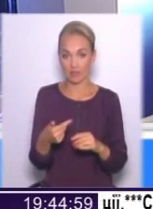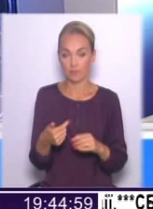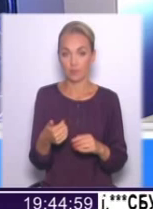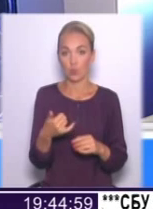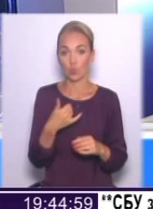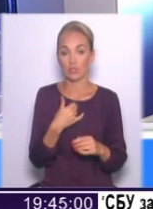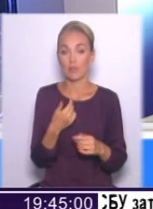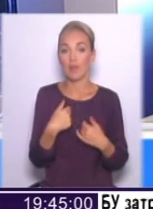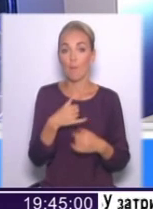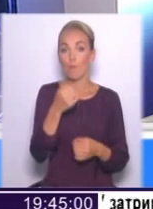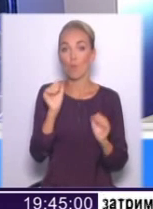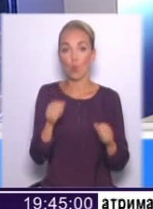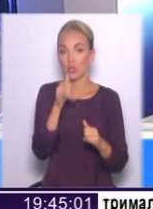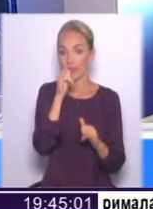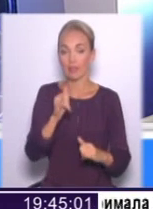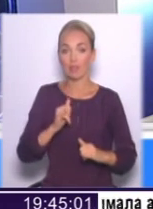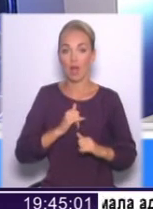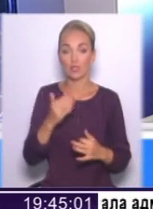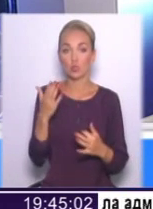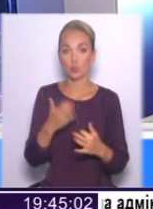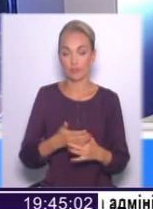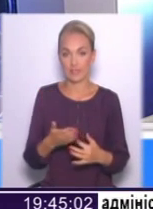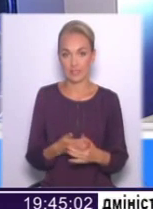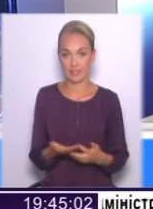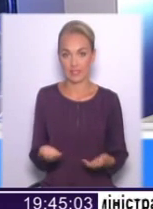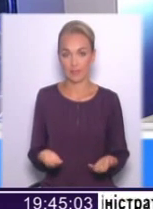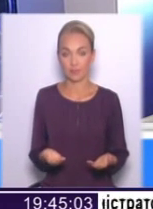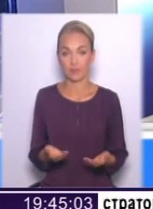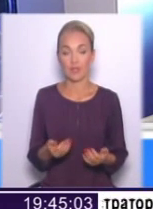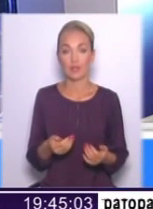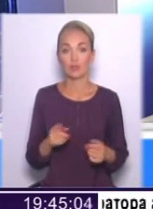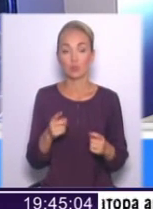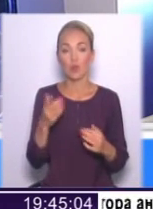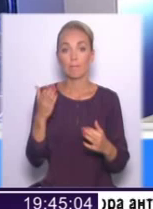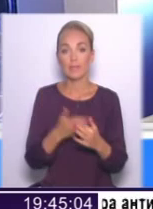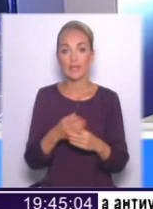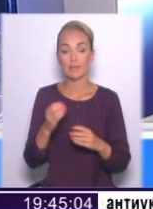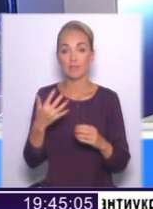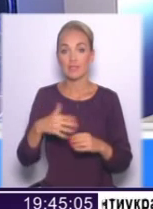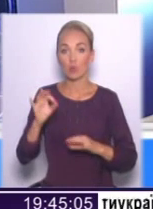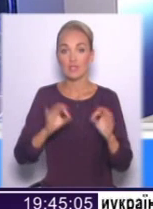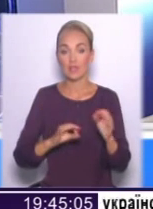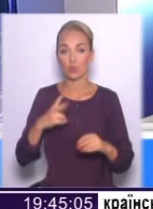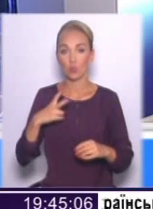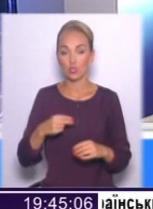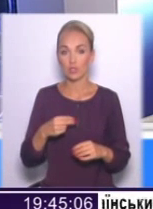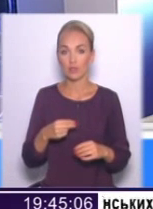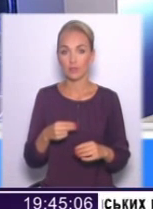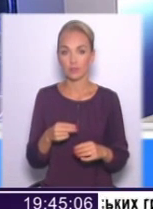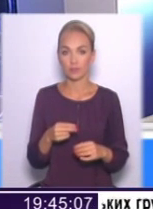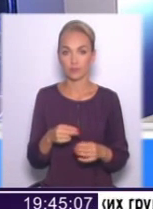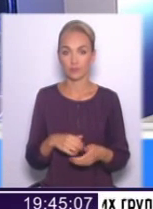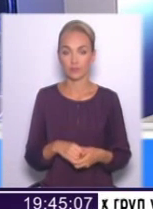І нам можуть не дати субсиді. Чому ви не дали субсиді, пільги, 50% моїй донечки, родок Олексій